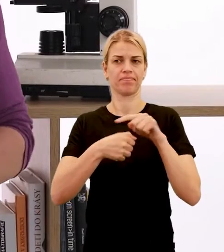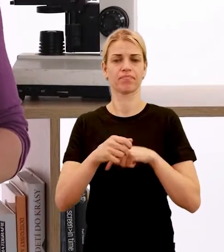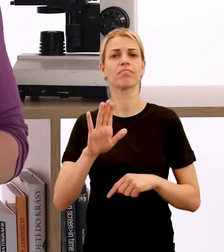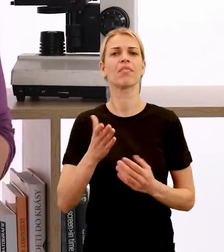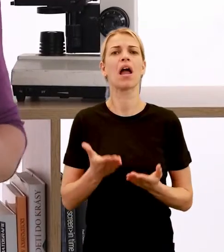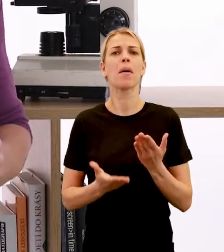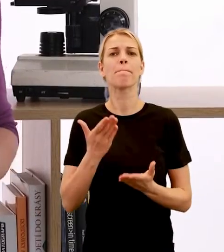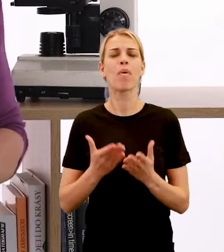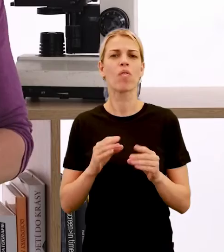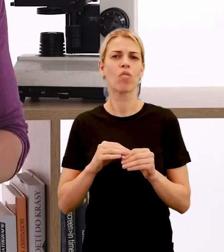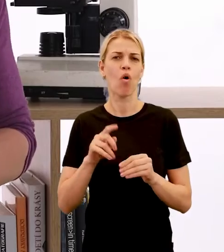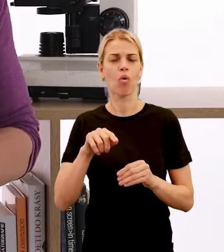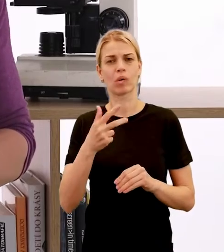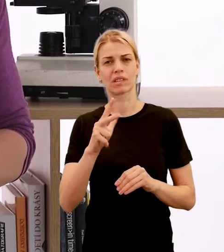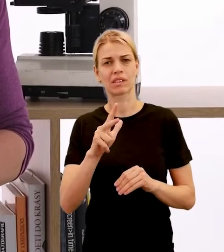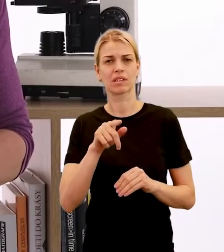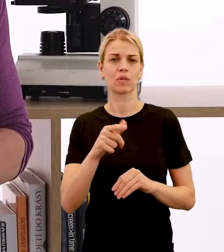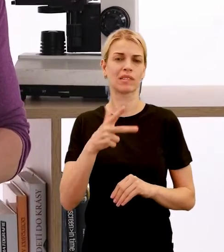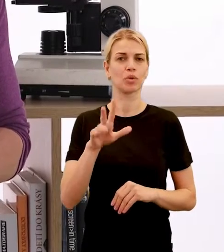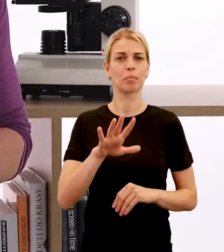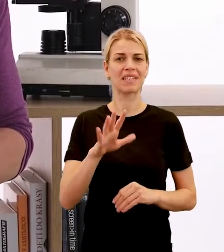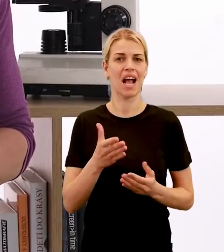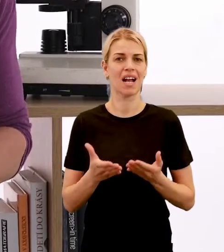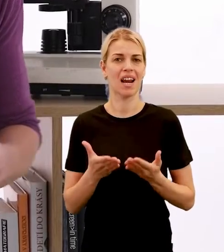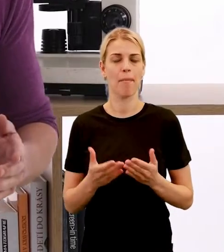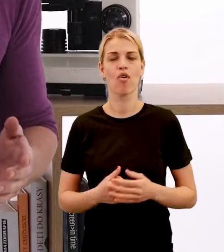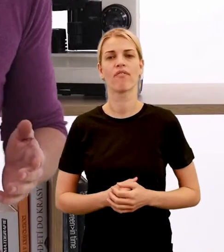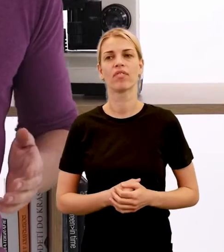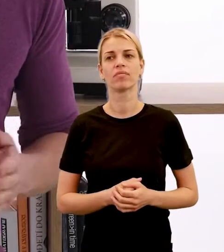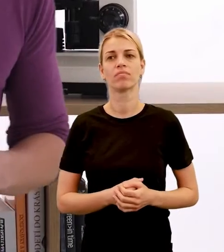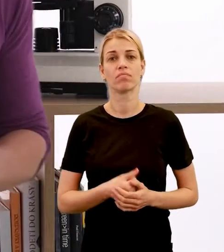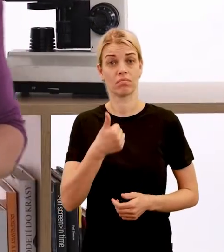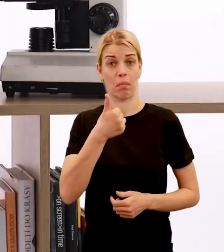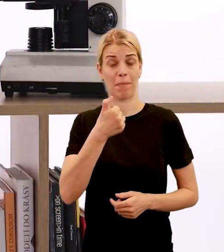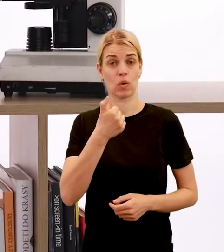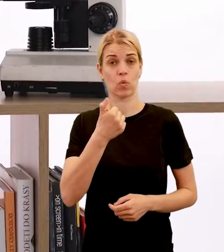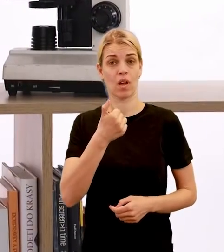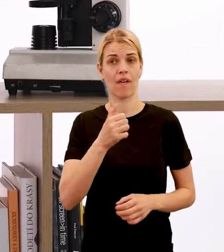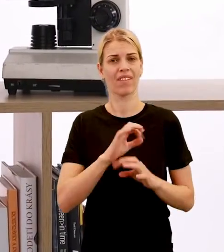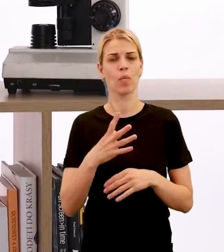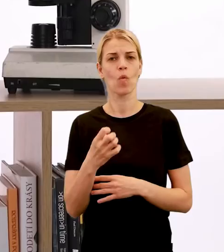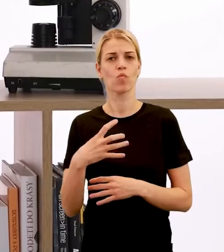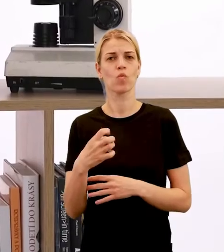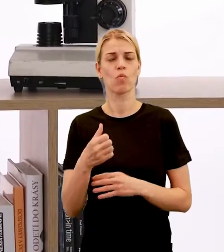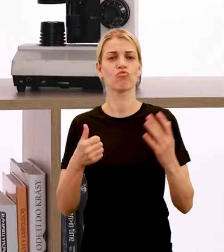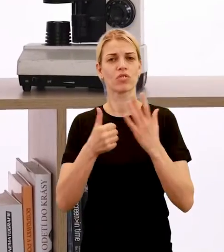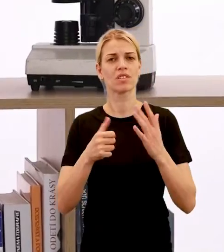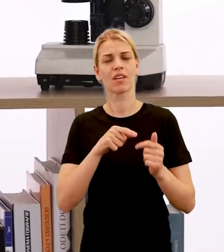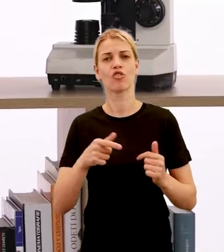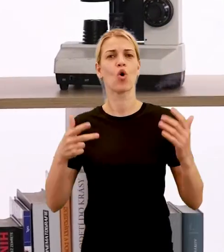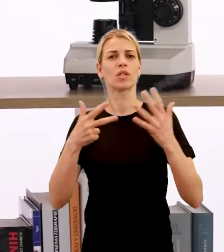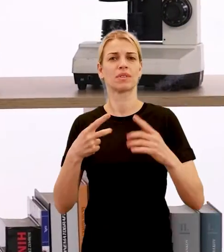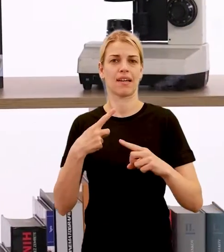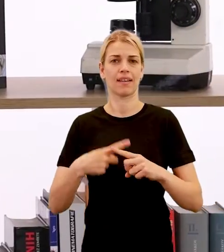hmotnosť je okolo 300 až 350 gramů a za jednu minútu sa stiahne 60 až